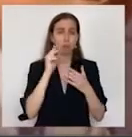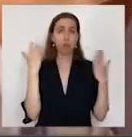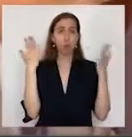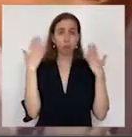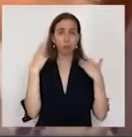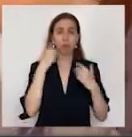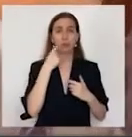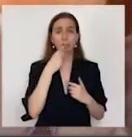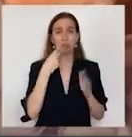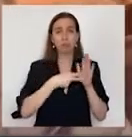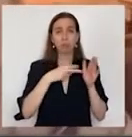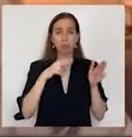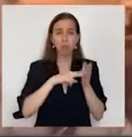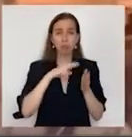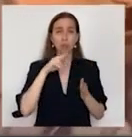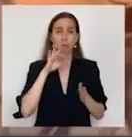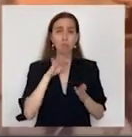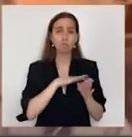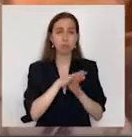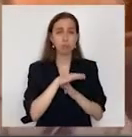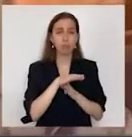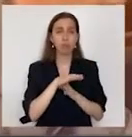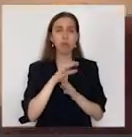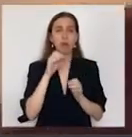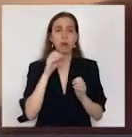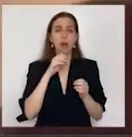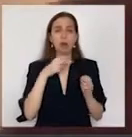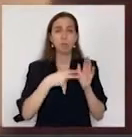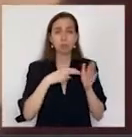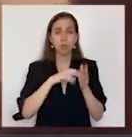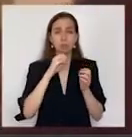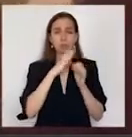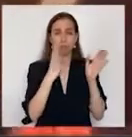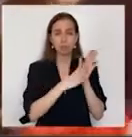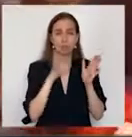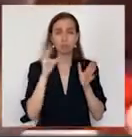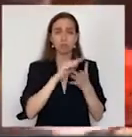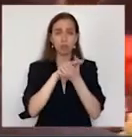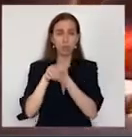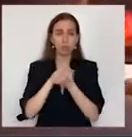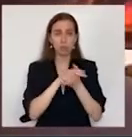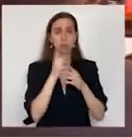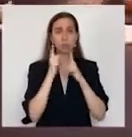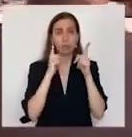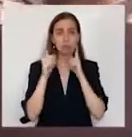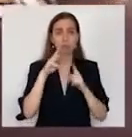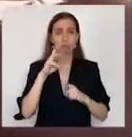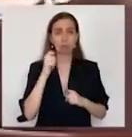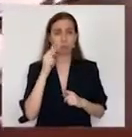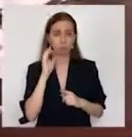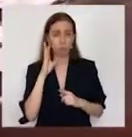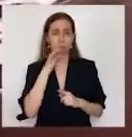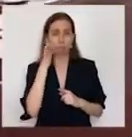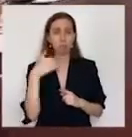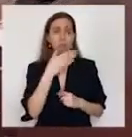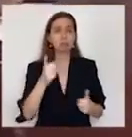КПСС по реализации решений 19-й Всесоюзной партийной конференции, Михаил Сергеевич Горбачёв в частности сказал, «Мы стремимся